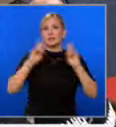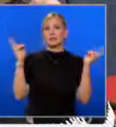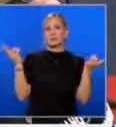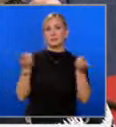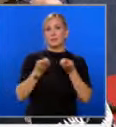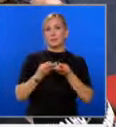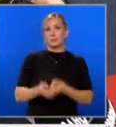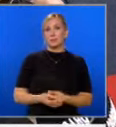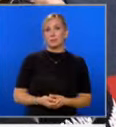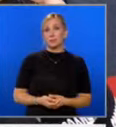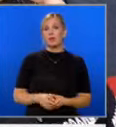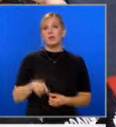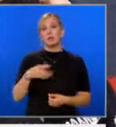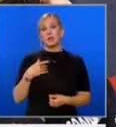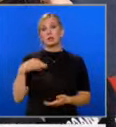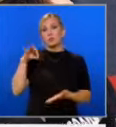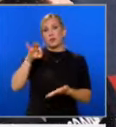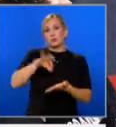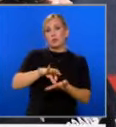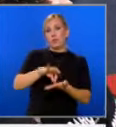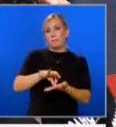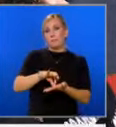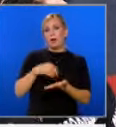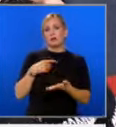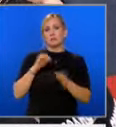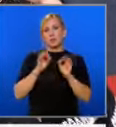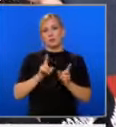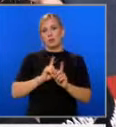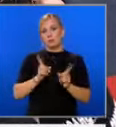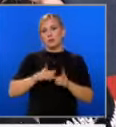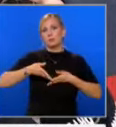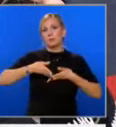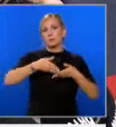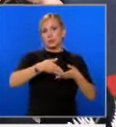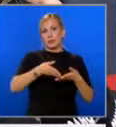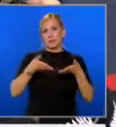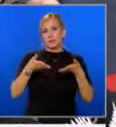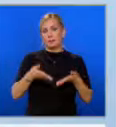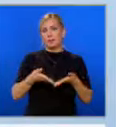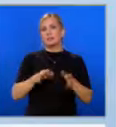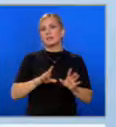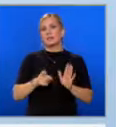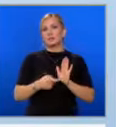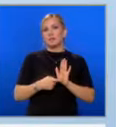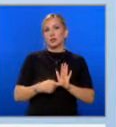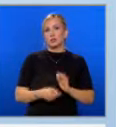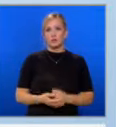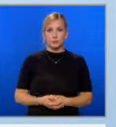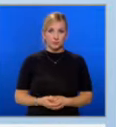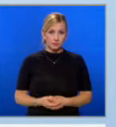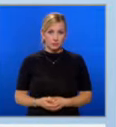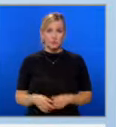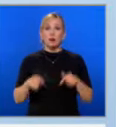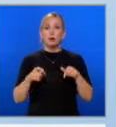Това е нашето място там. Затова категорично ние няма да подкрепим подобен закон. В